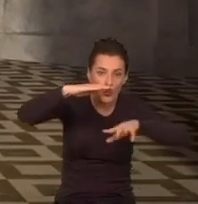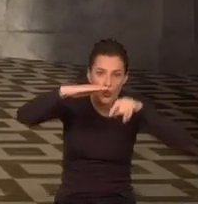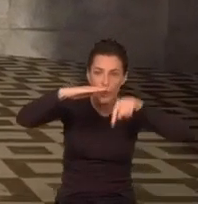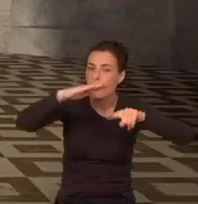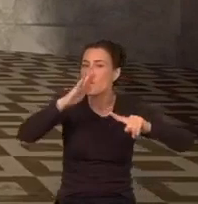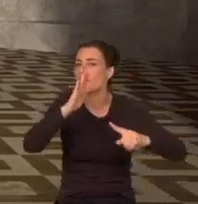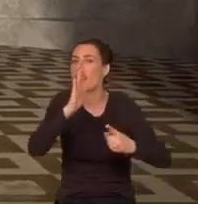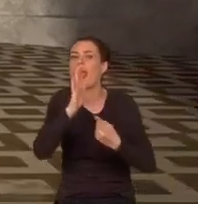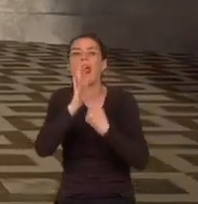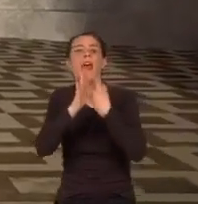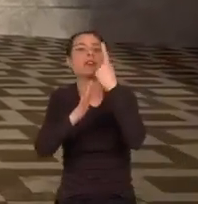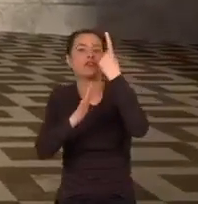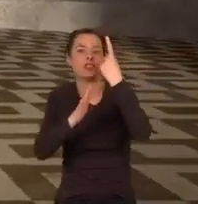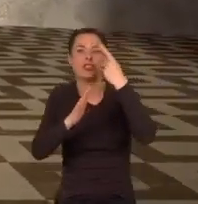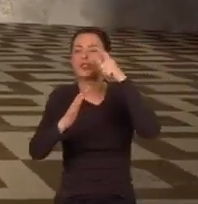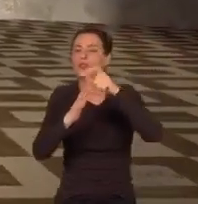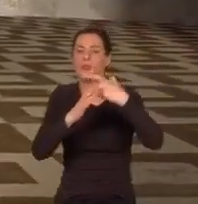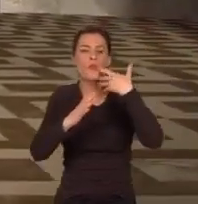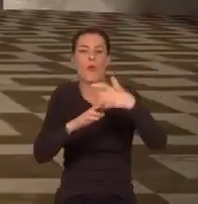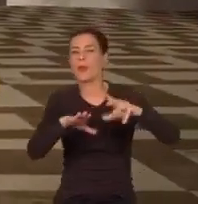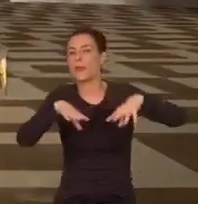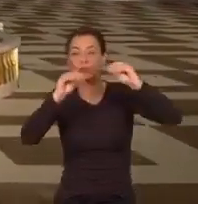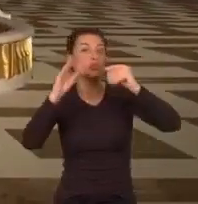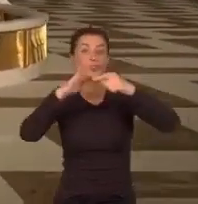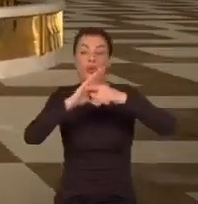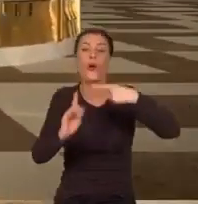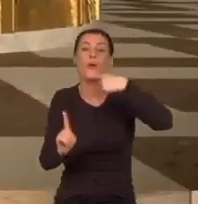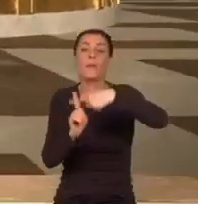wszystkie budowle Watykanu. Nekropolia.